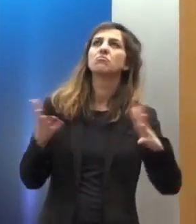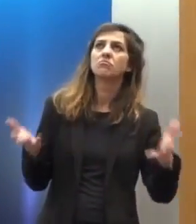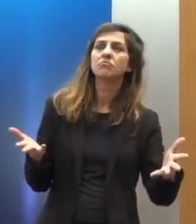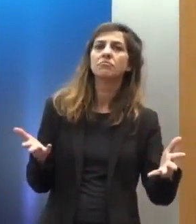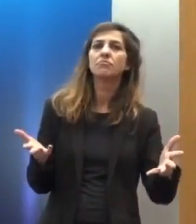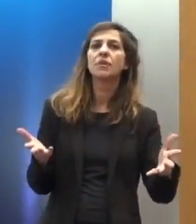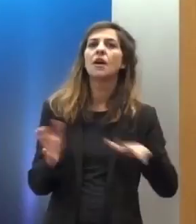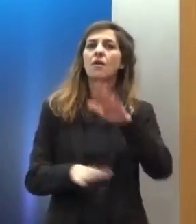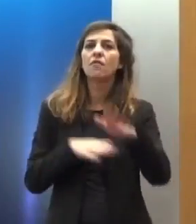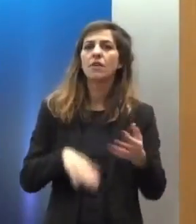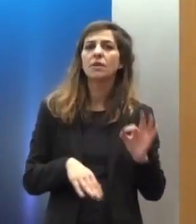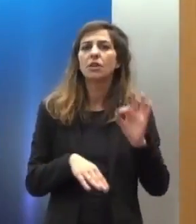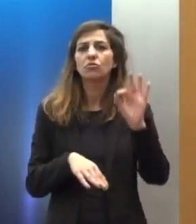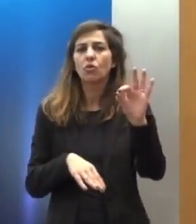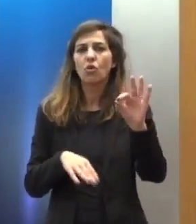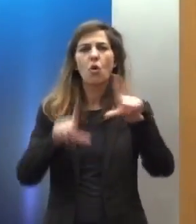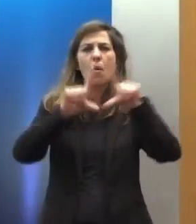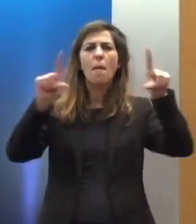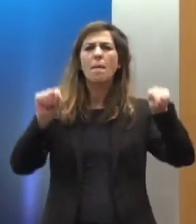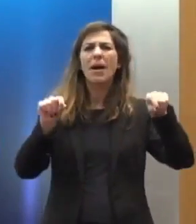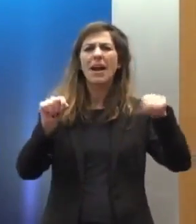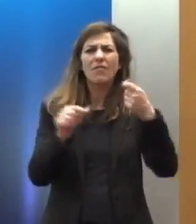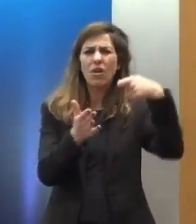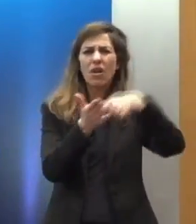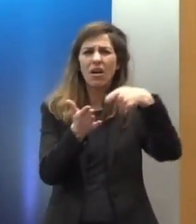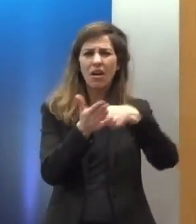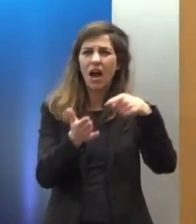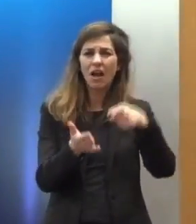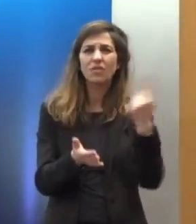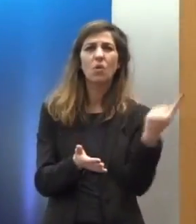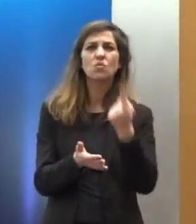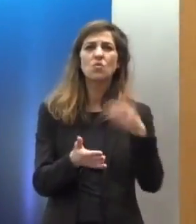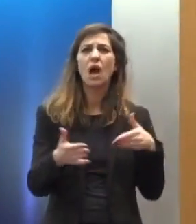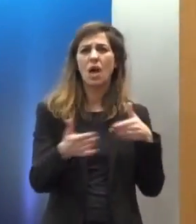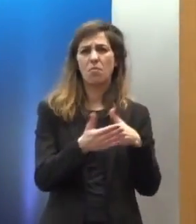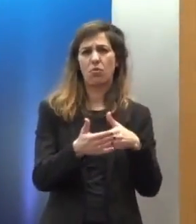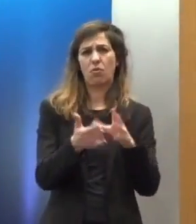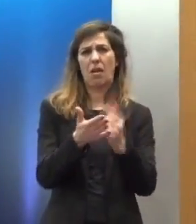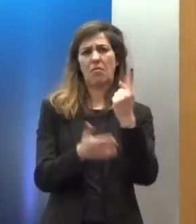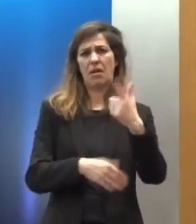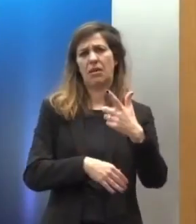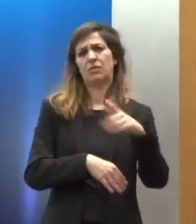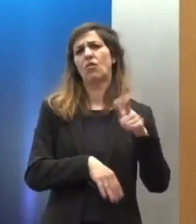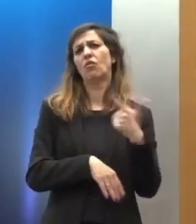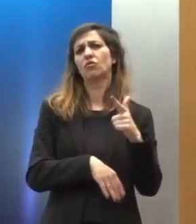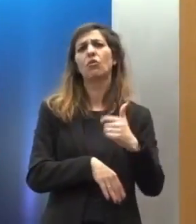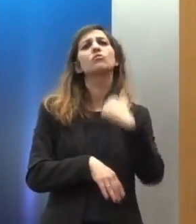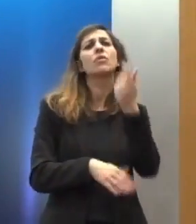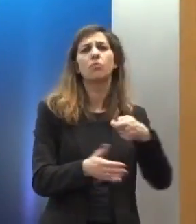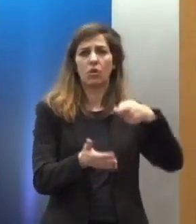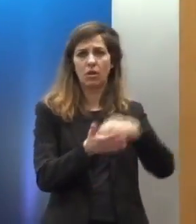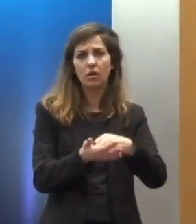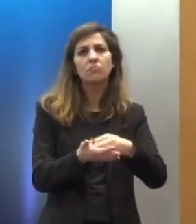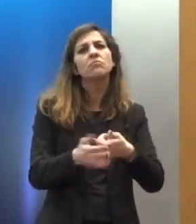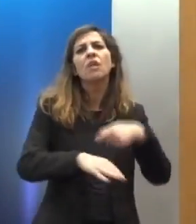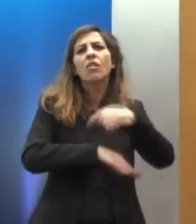παραβόλων, τα οποία εμπόδιζαν την πρόσβαση αυτή του φτωχού συμπολίτη μας στη δικαιοσύνη. Στη